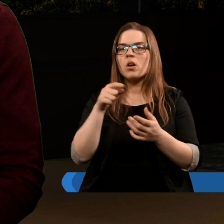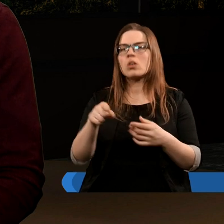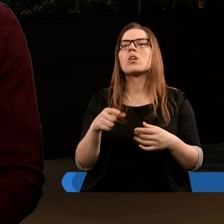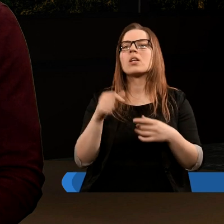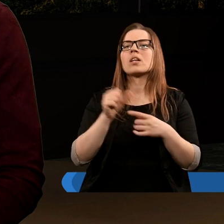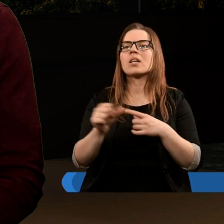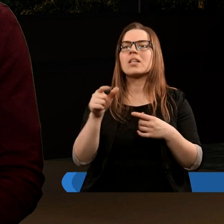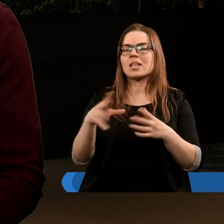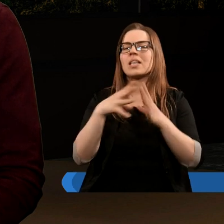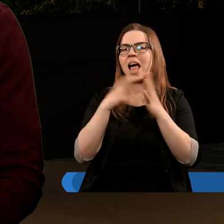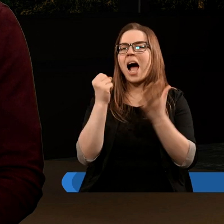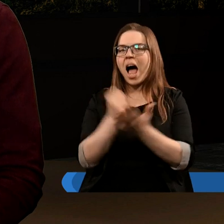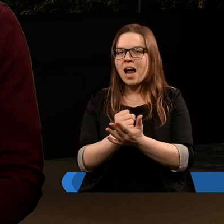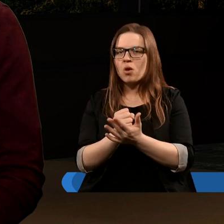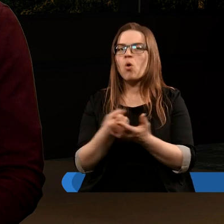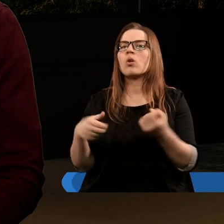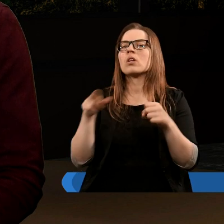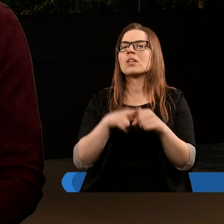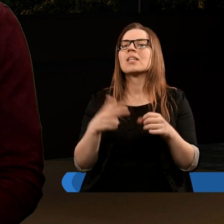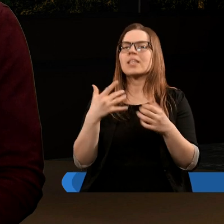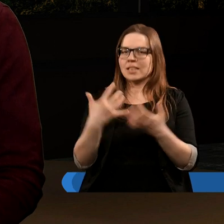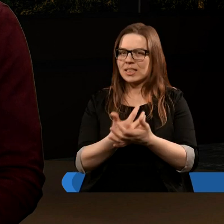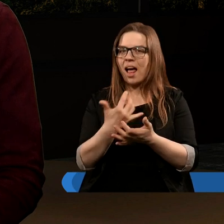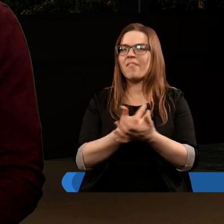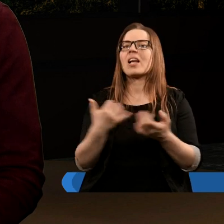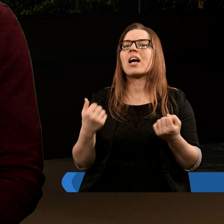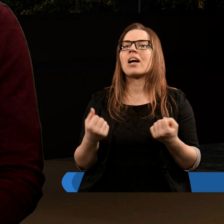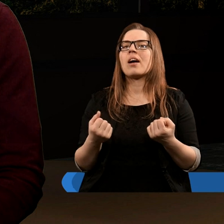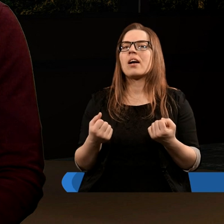tym, że to jest ten dekalog, który zawiera